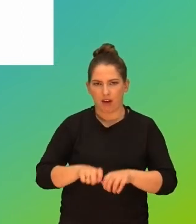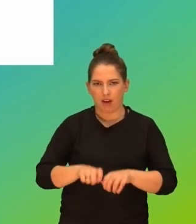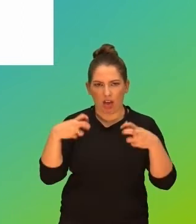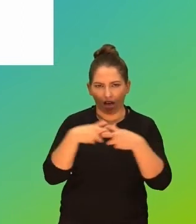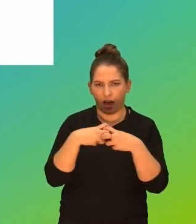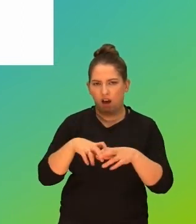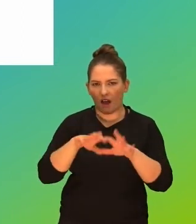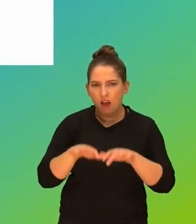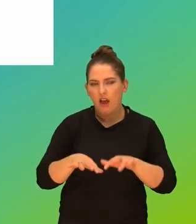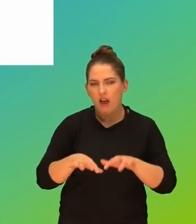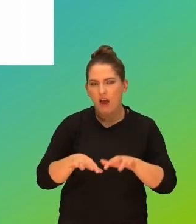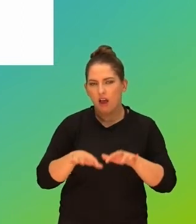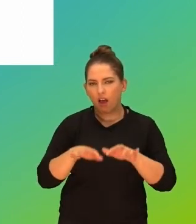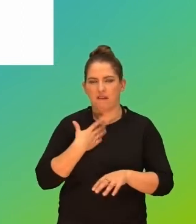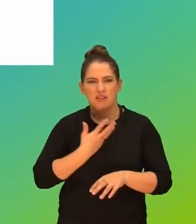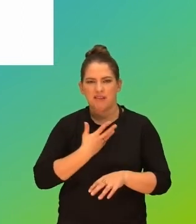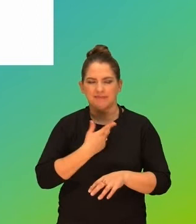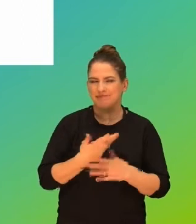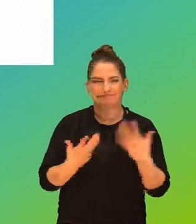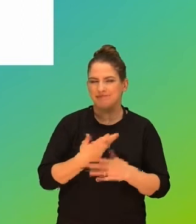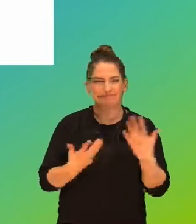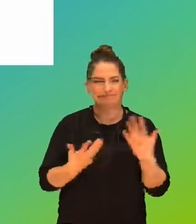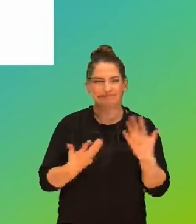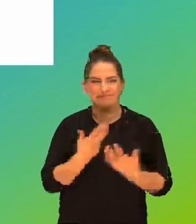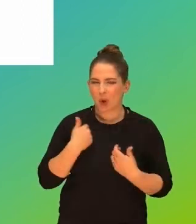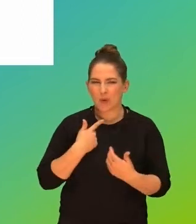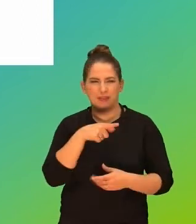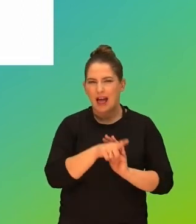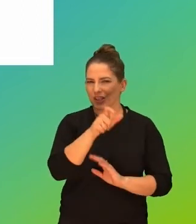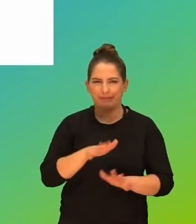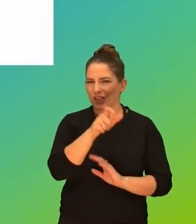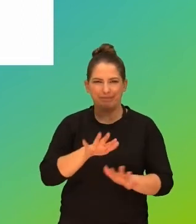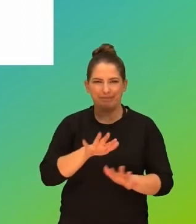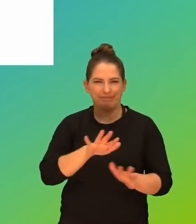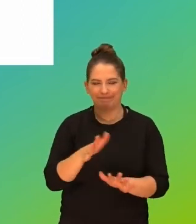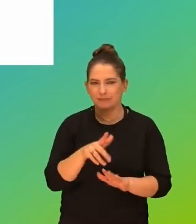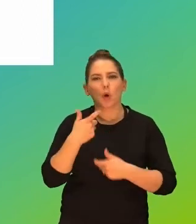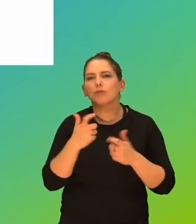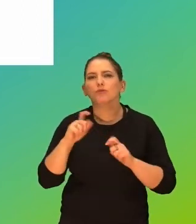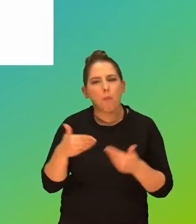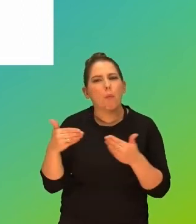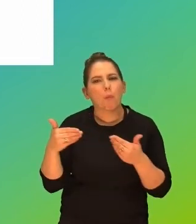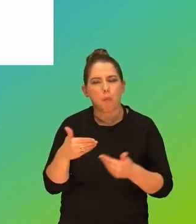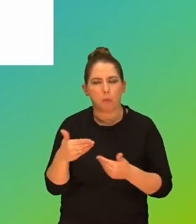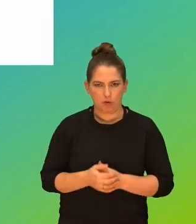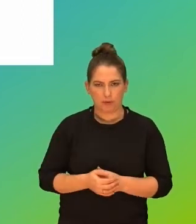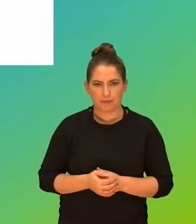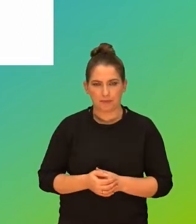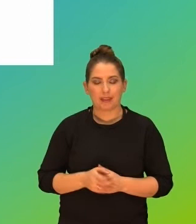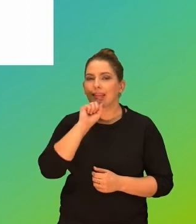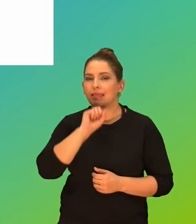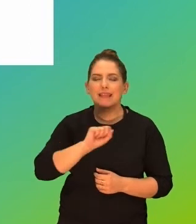internetem i wydaje mi się, że niezbyt zdrowo to dla ciebie wypada i co możemy z tym zrobić. I